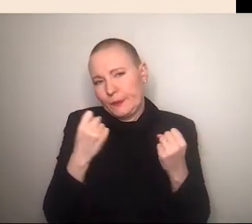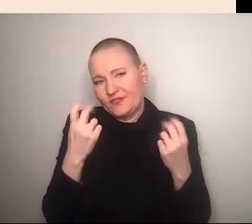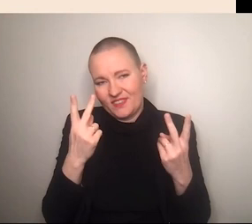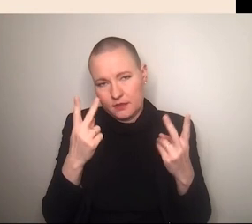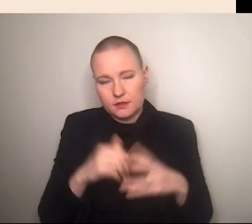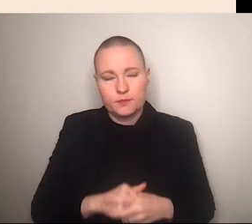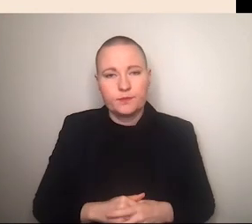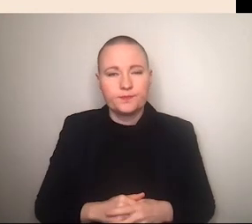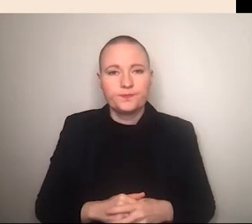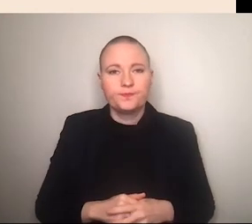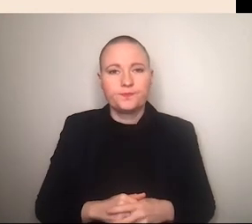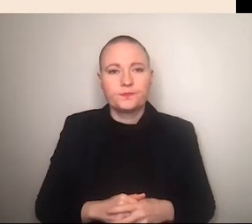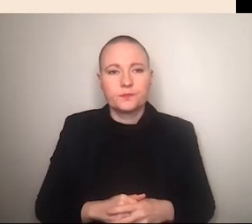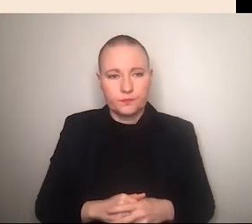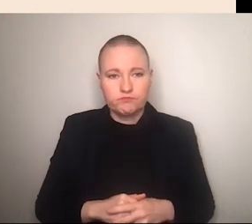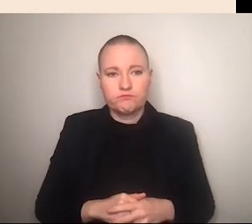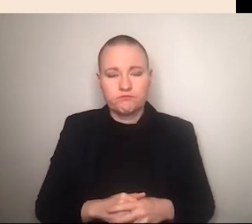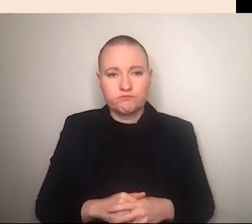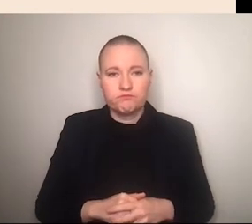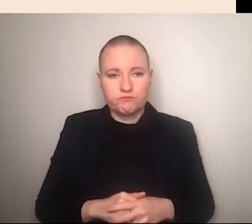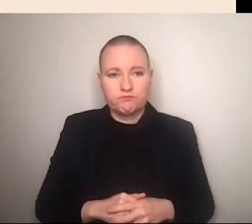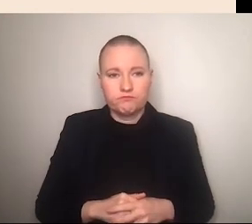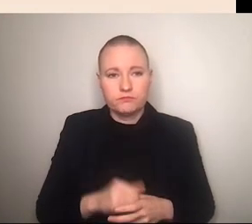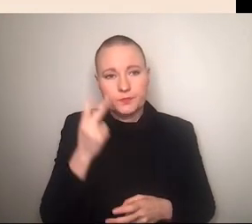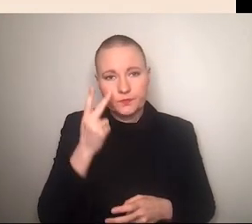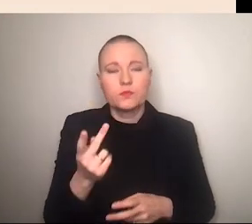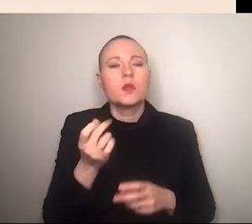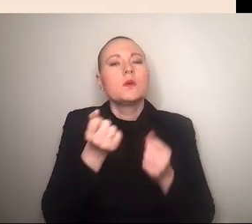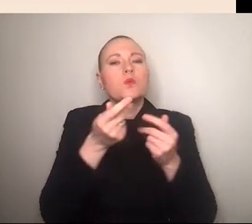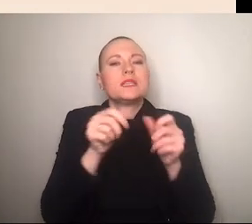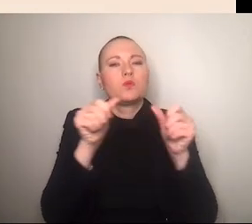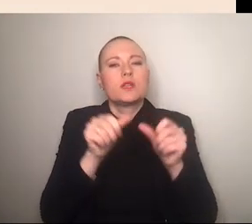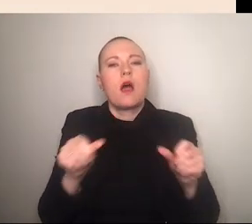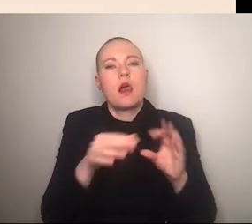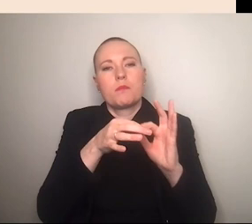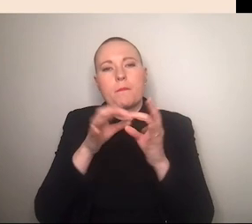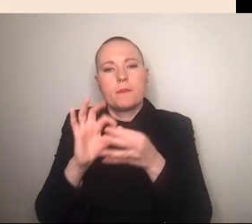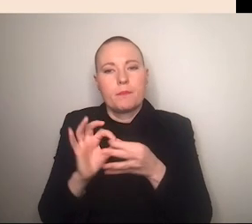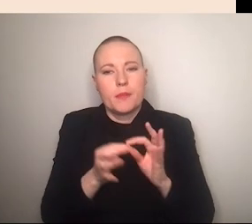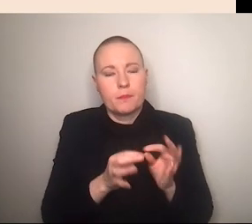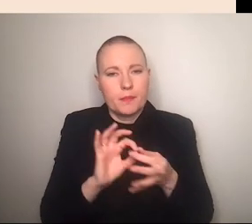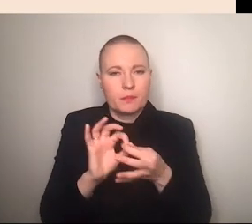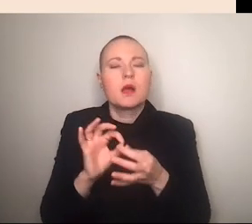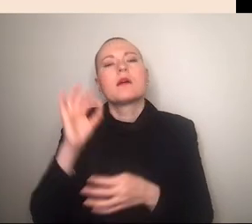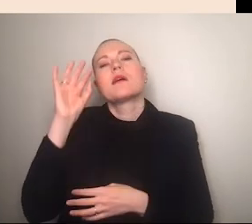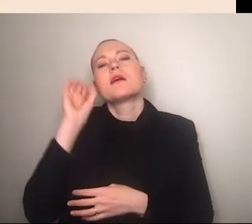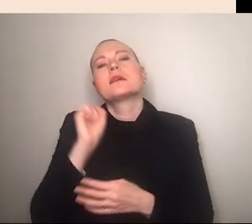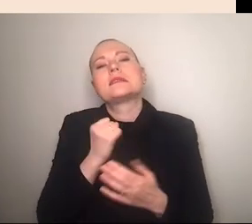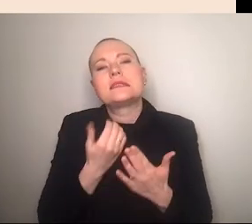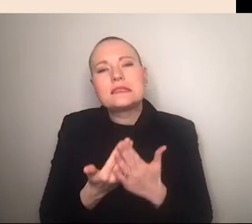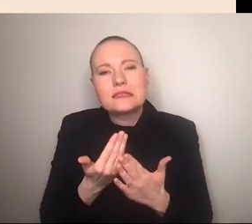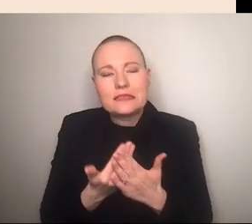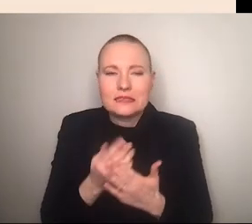und es offenbart sich so ein bisschen dieses multimodale zusammenspiel um bedeutung herzustellen was ich